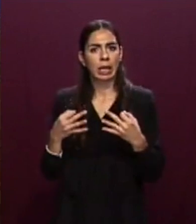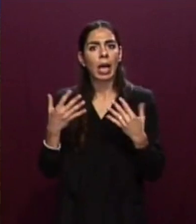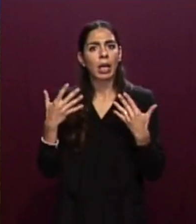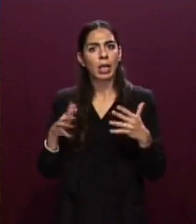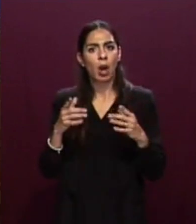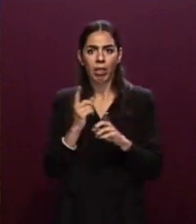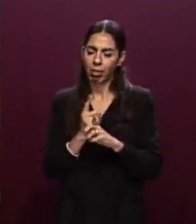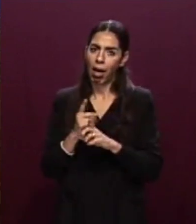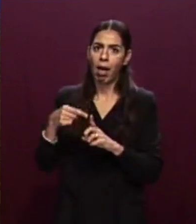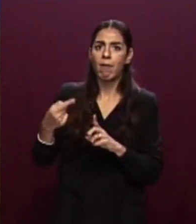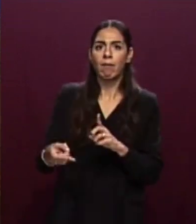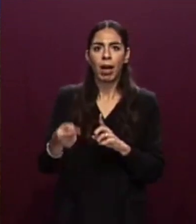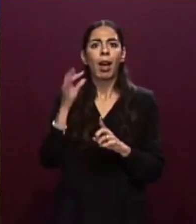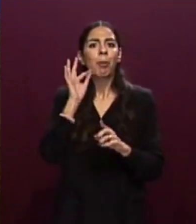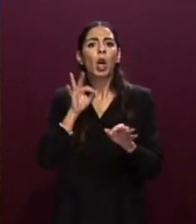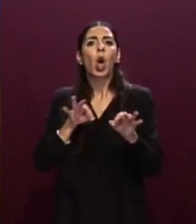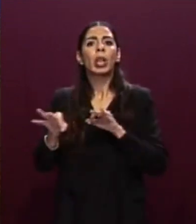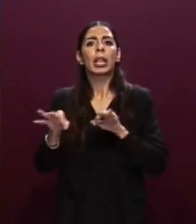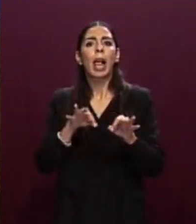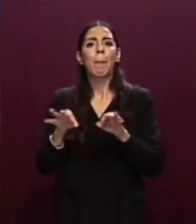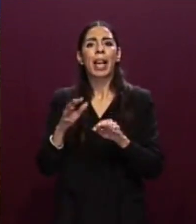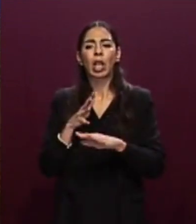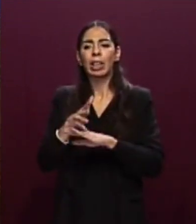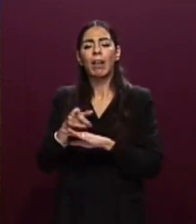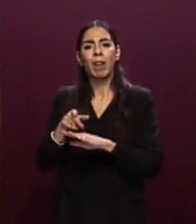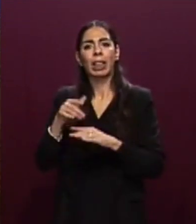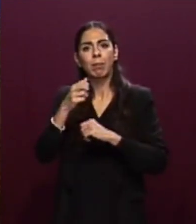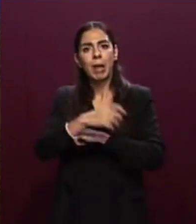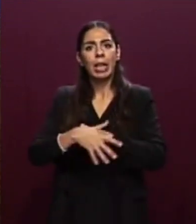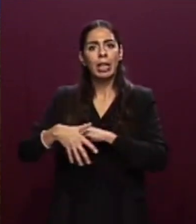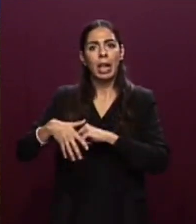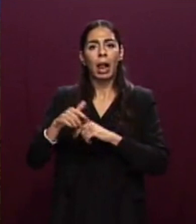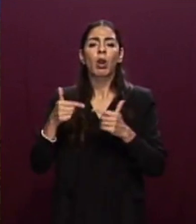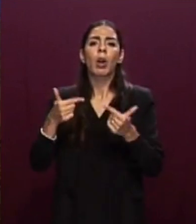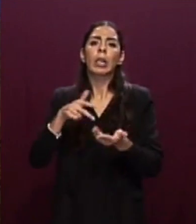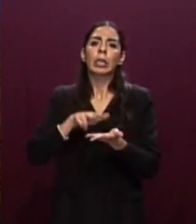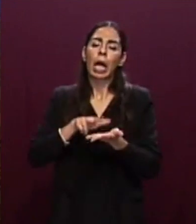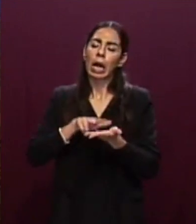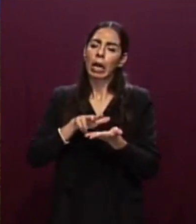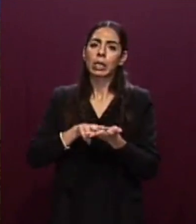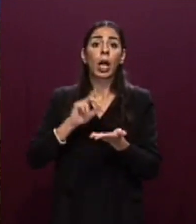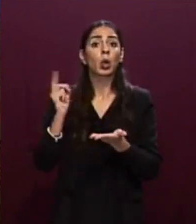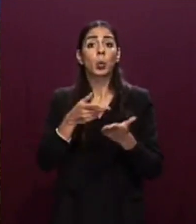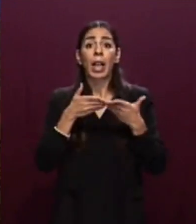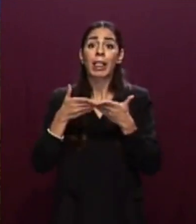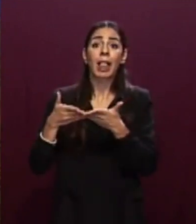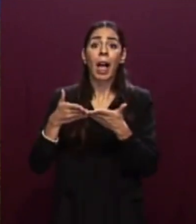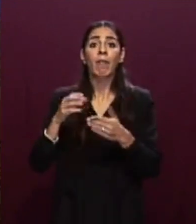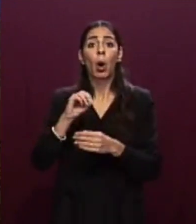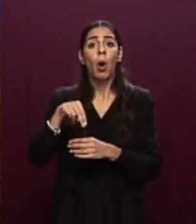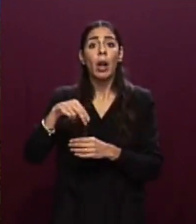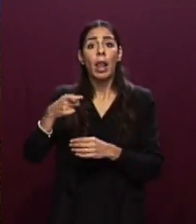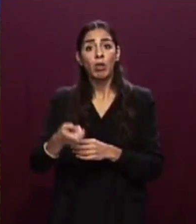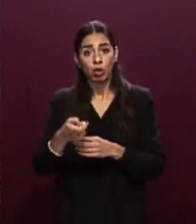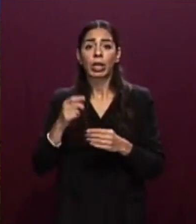meglio gli interventi nel Mediterraneo, garantendo che tutte le neavi dell'ONG rispettino le convenzioni internazionali e